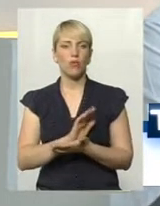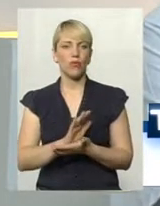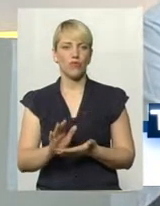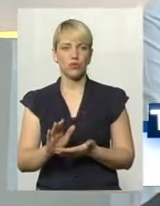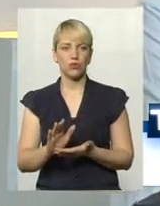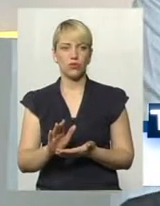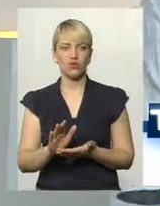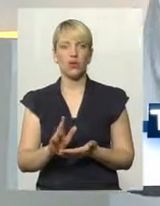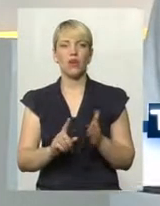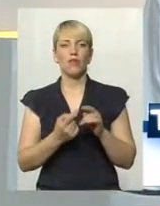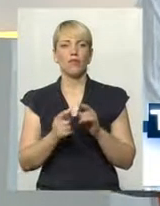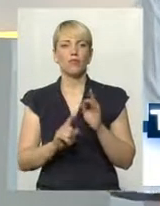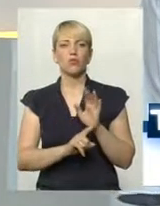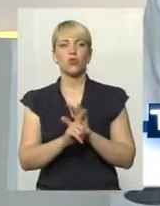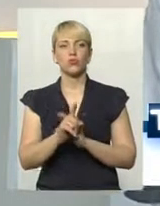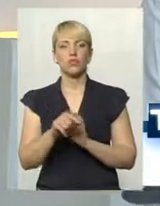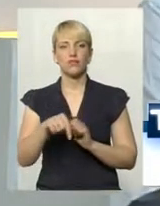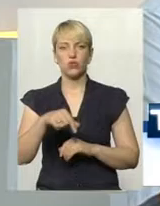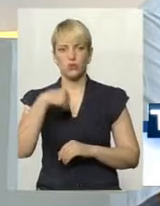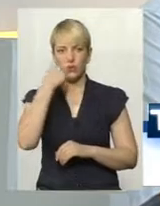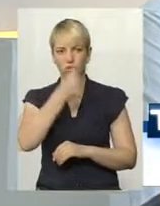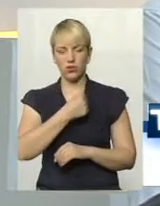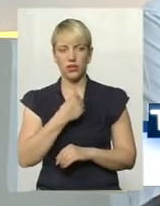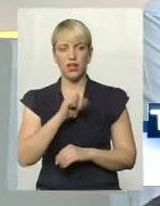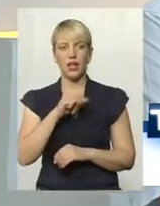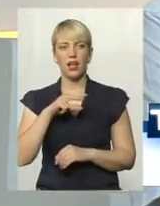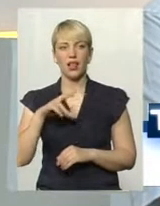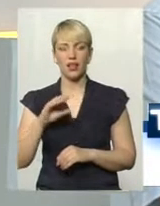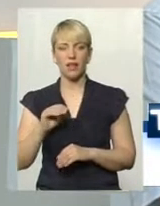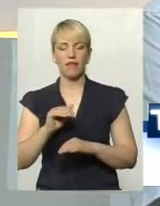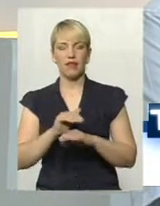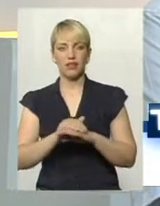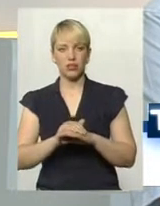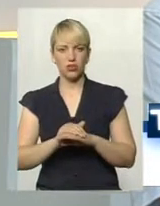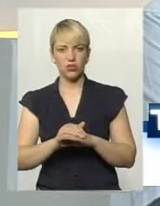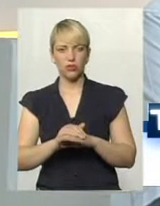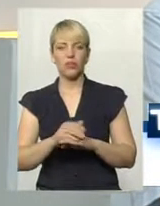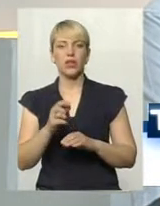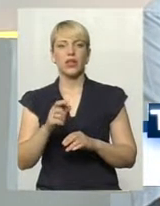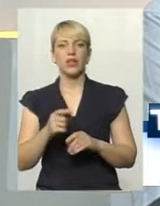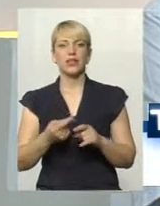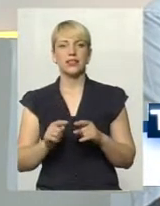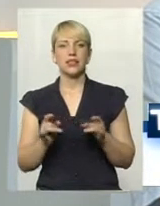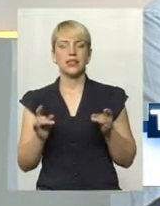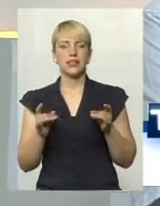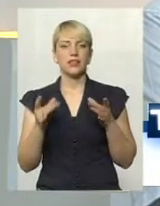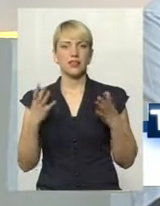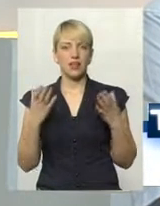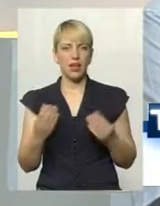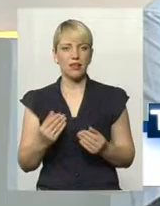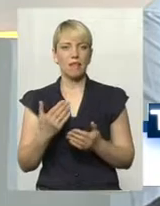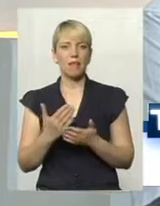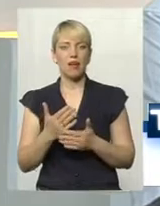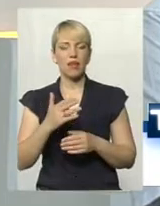почався в цьому році. Але фактично він має цей день можливість